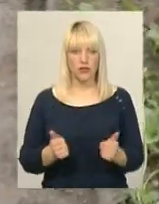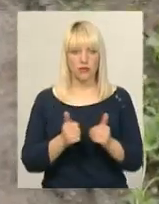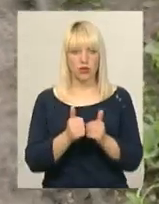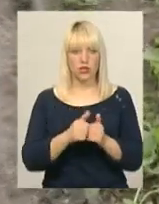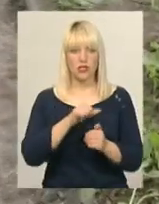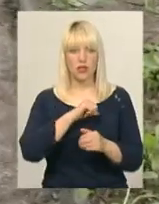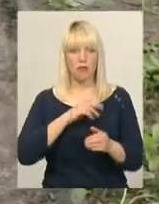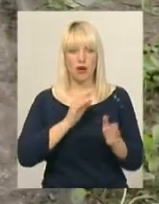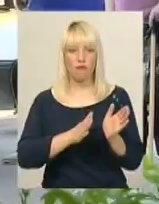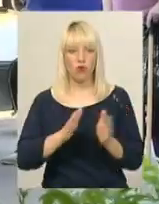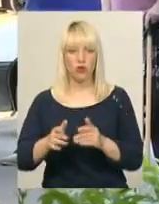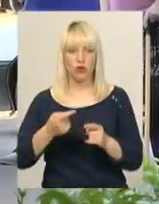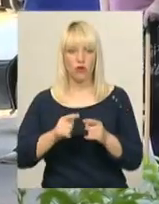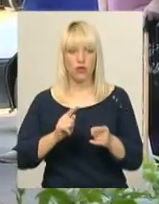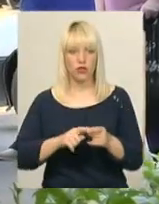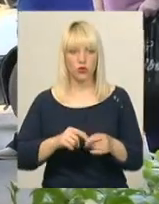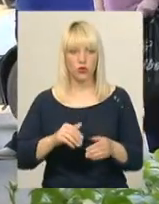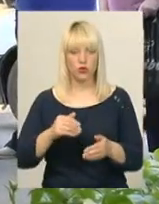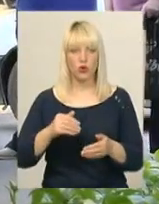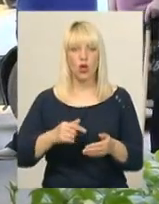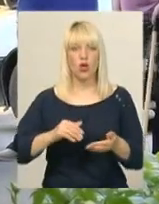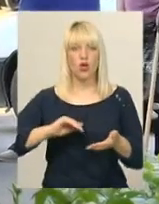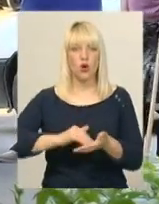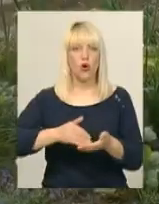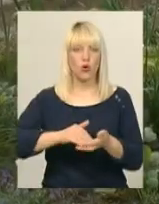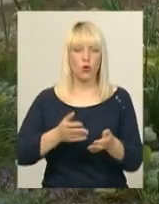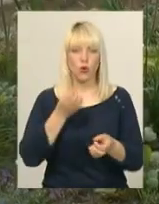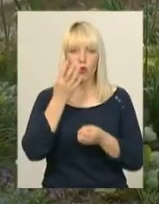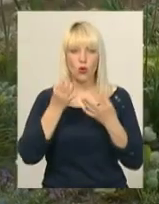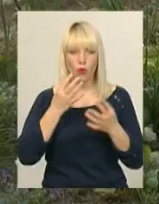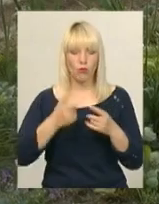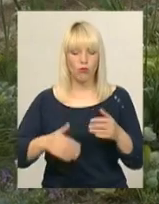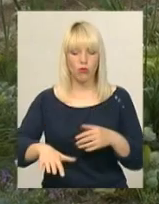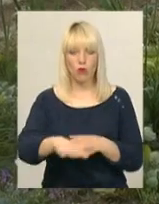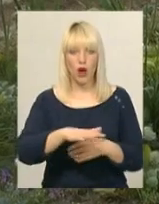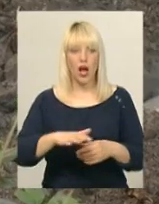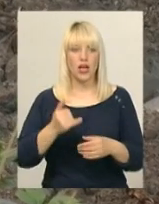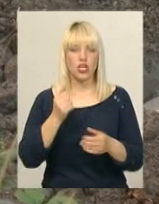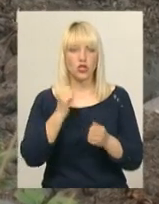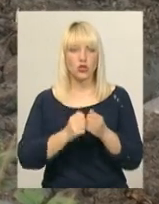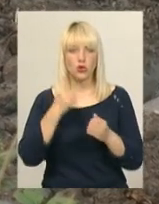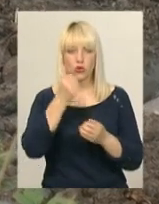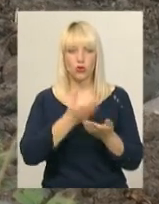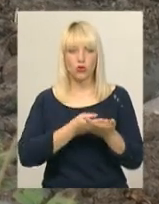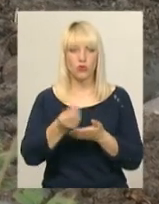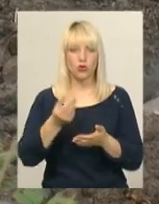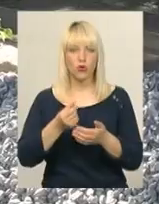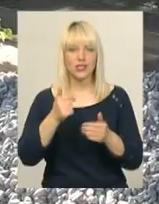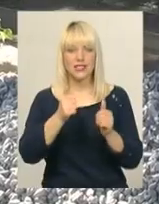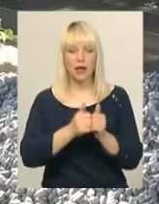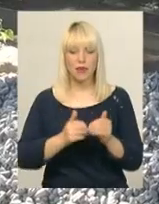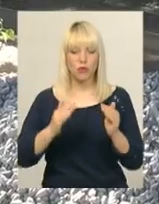впорядковувала ось цю клумбу. І щомісяця платить гроші за обслуговування прибудинкової території муніципальній управляючій компанії.